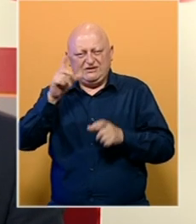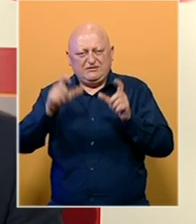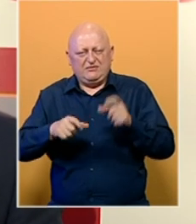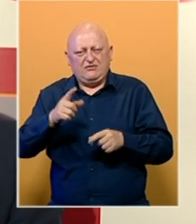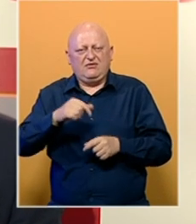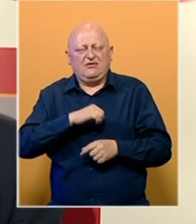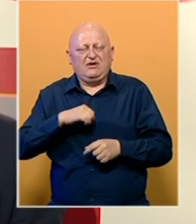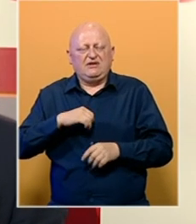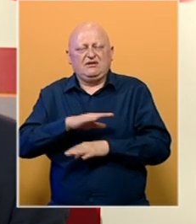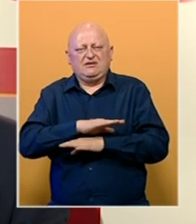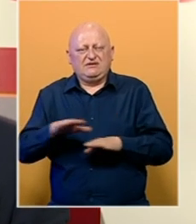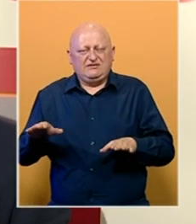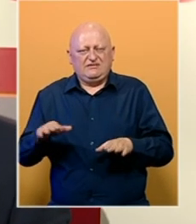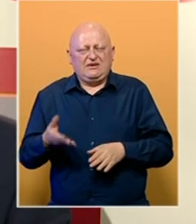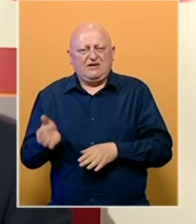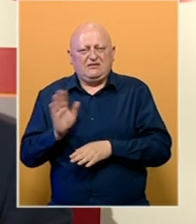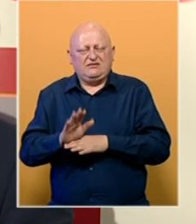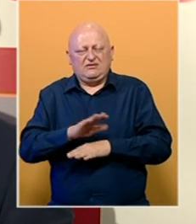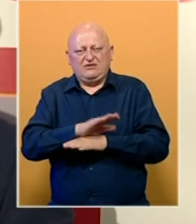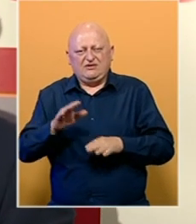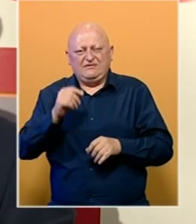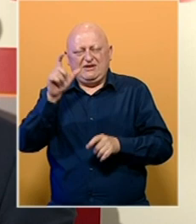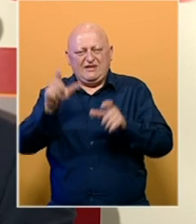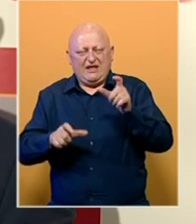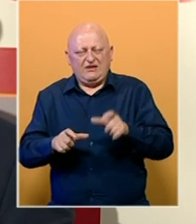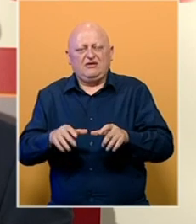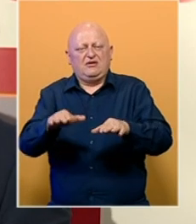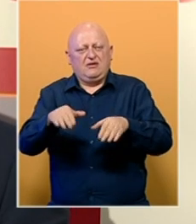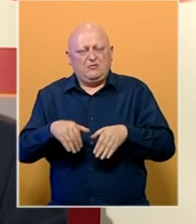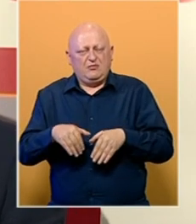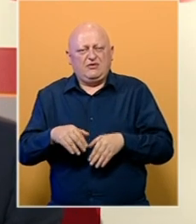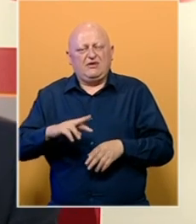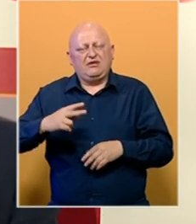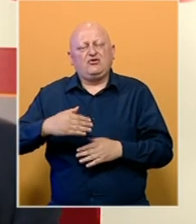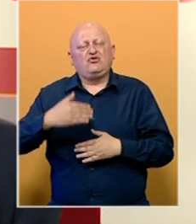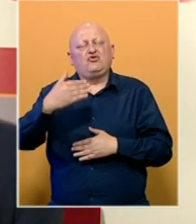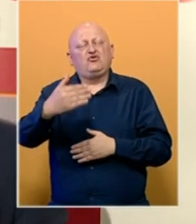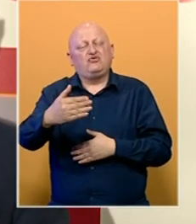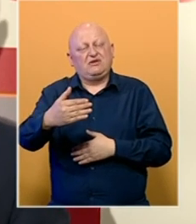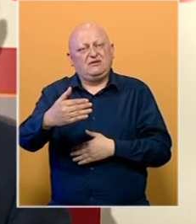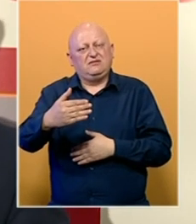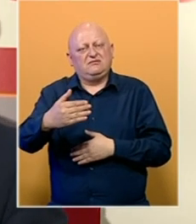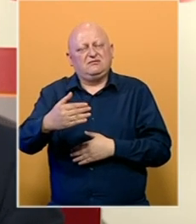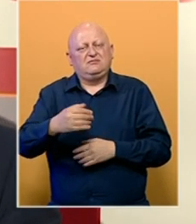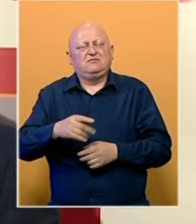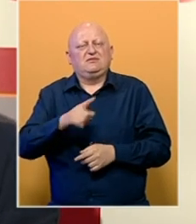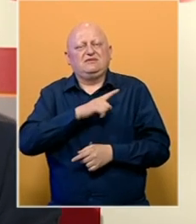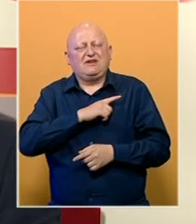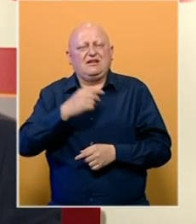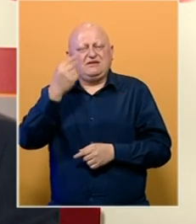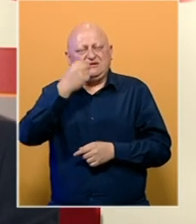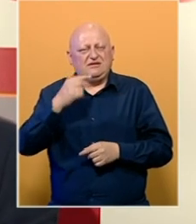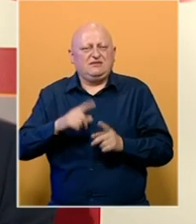svako od predstavnika svih naroda prihvati da su i na drugoj strani stradali Srbi